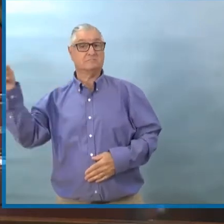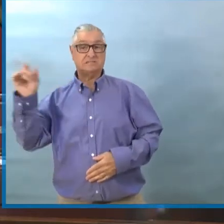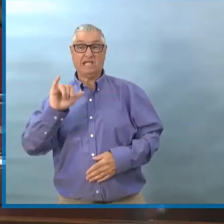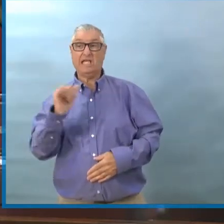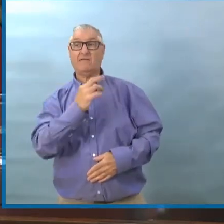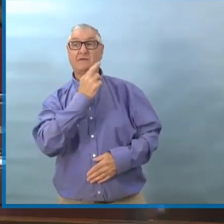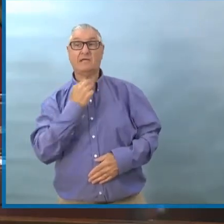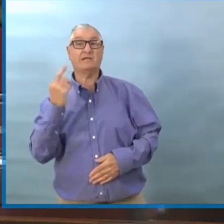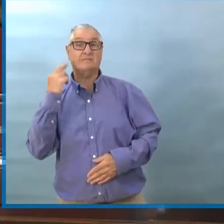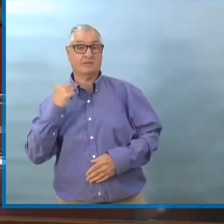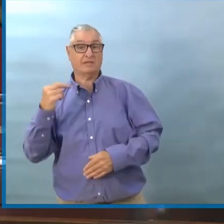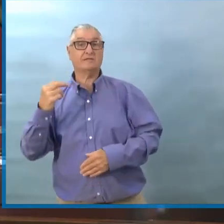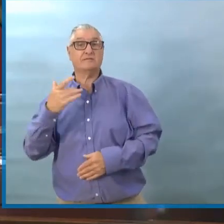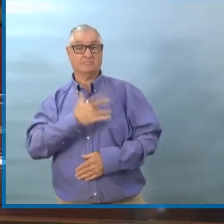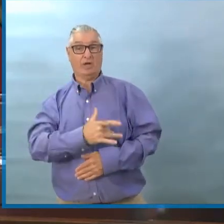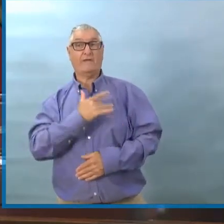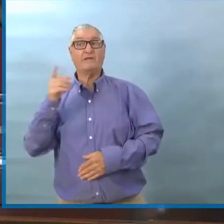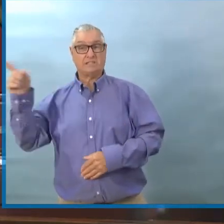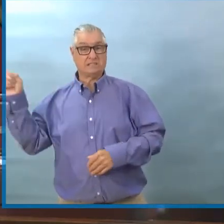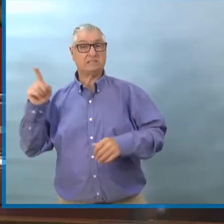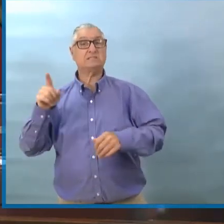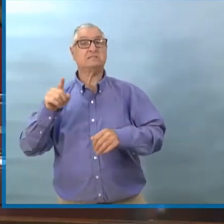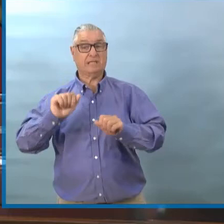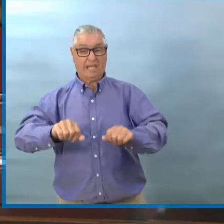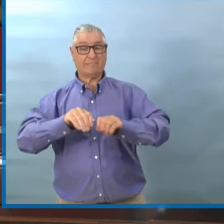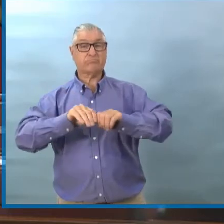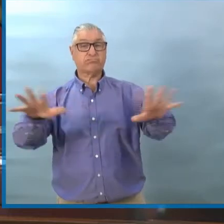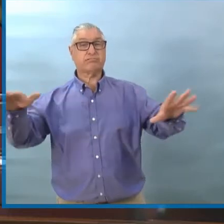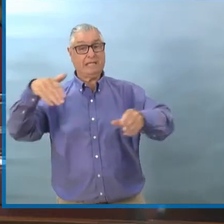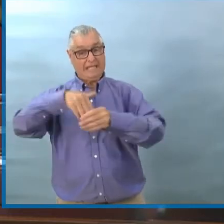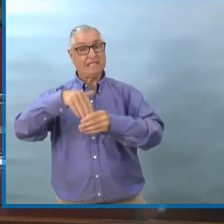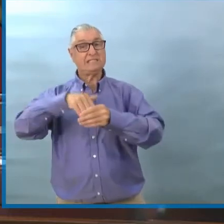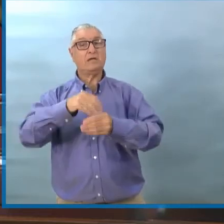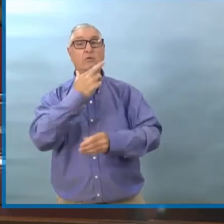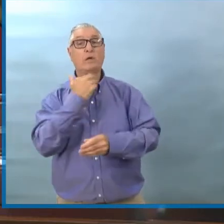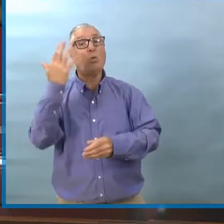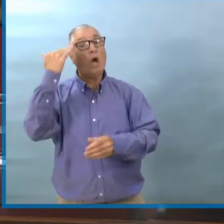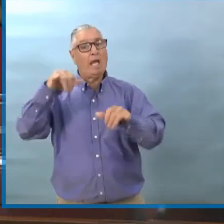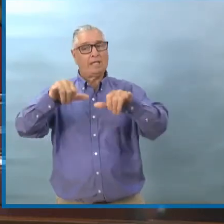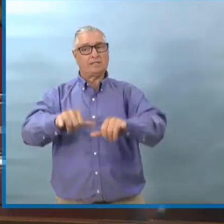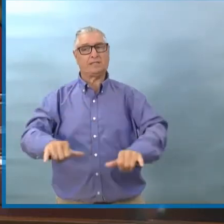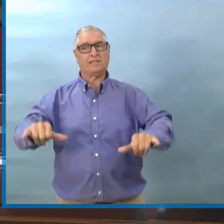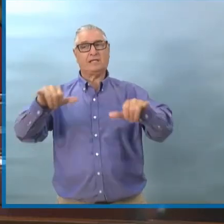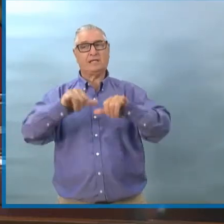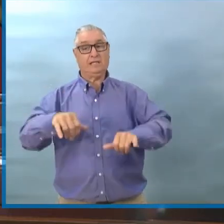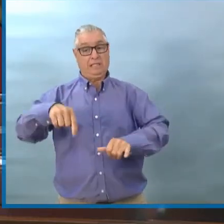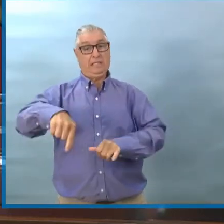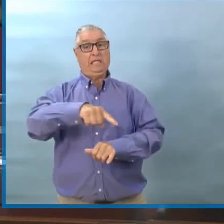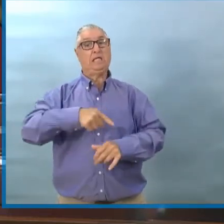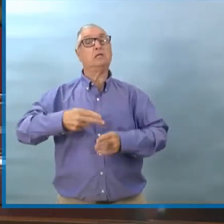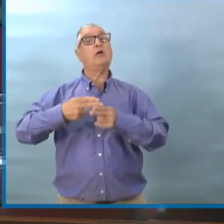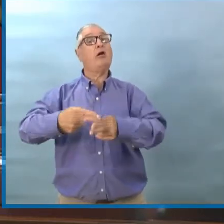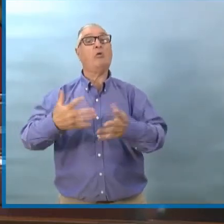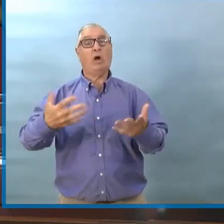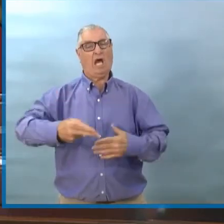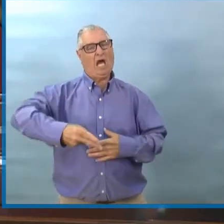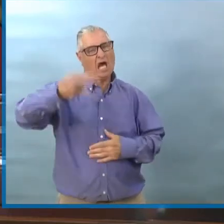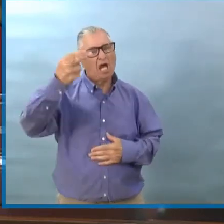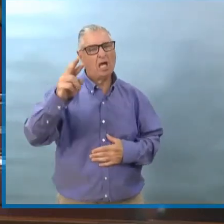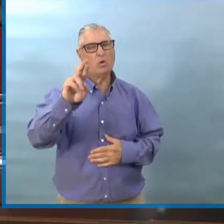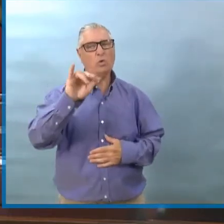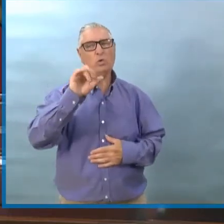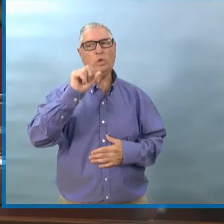et les contacts au risque pour ce virus, c'est